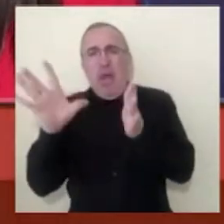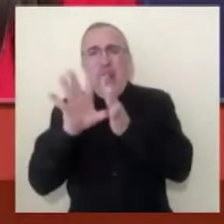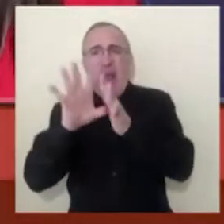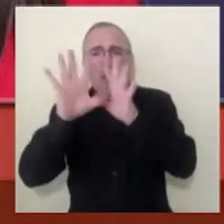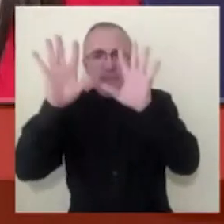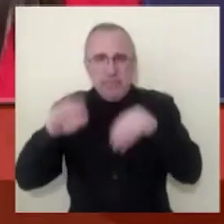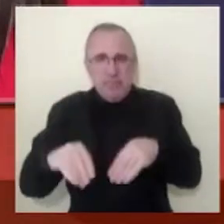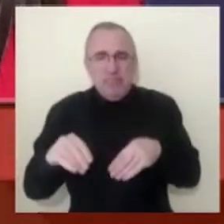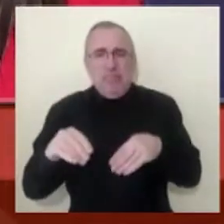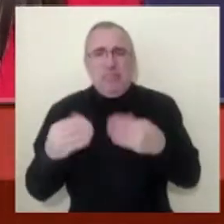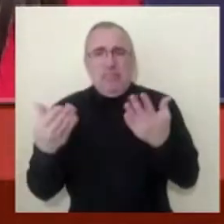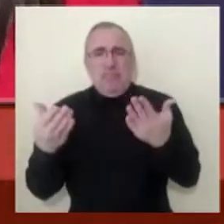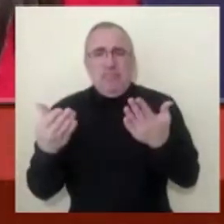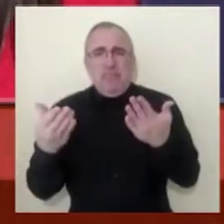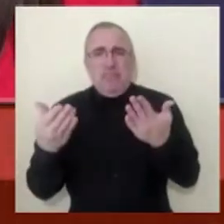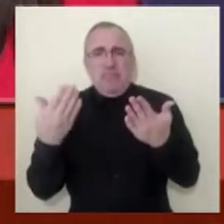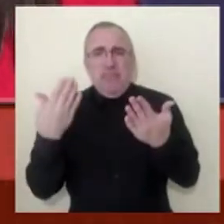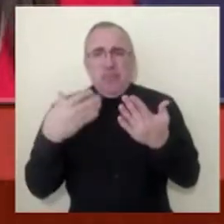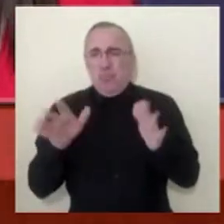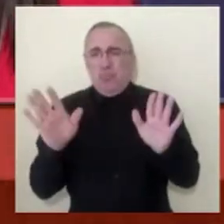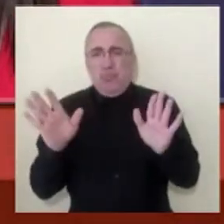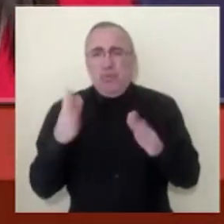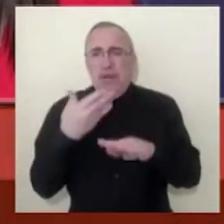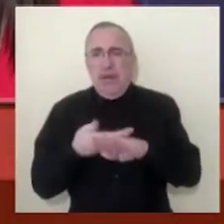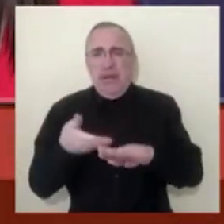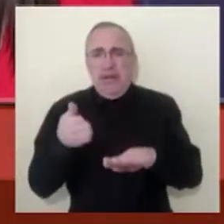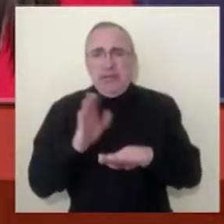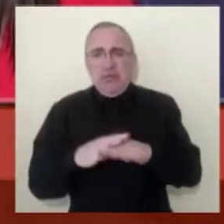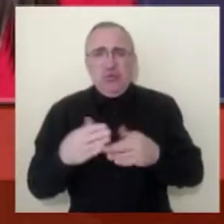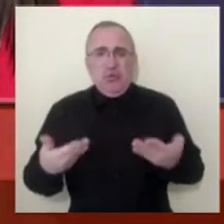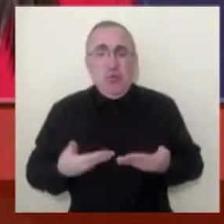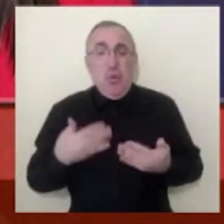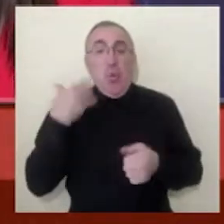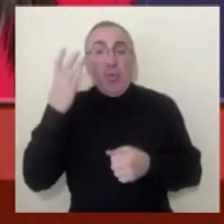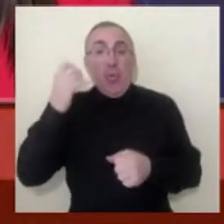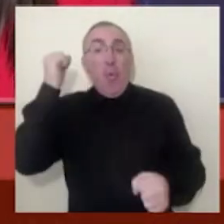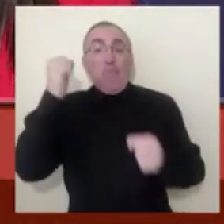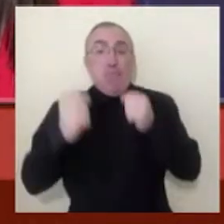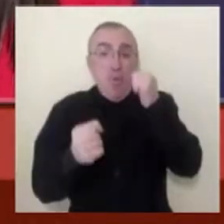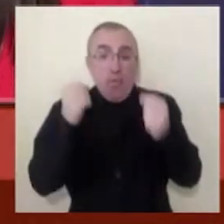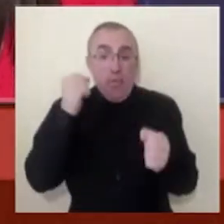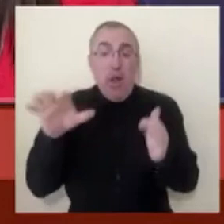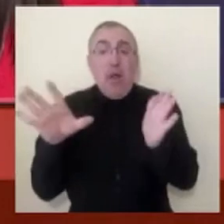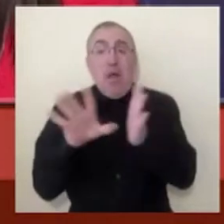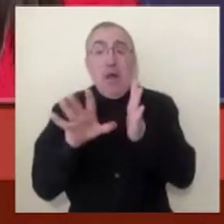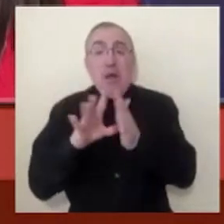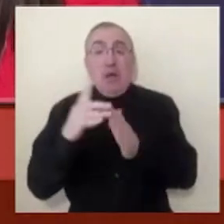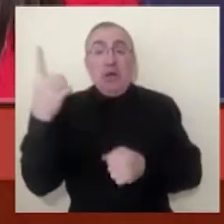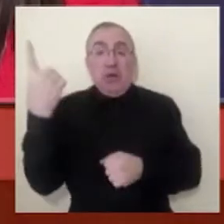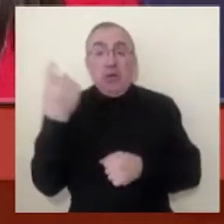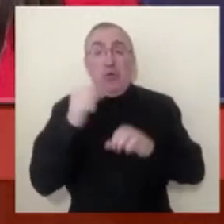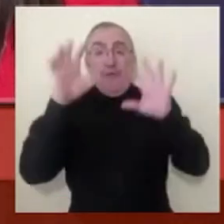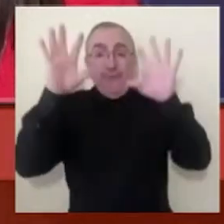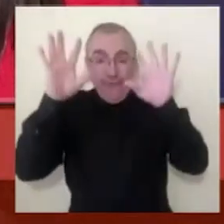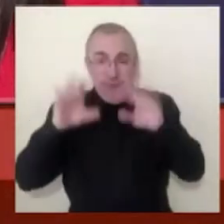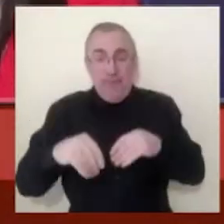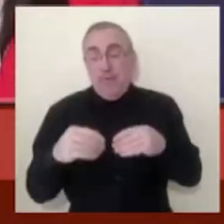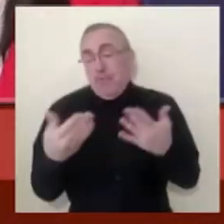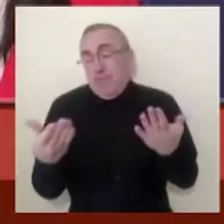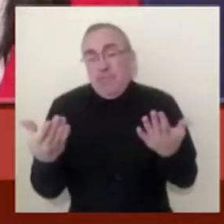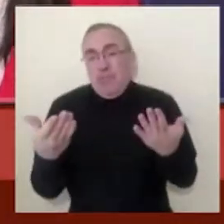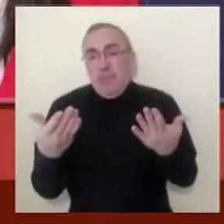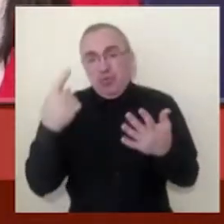вимикався мобілка вже для людини, криза певна в житті. А коли ще бомблять і електрика тиждень виключена, вимкнена, то відповідно